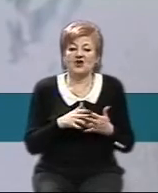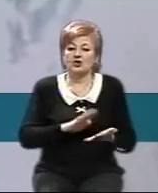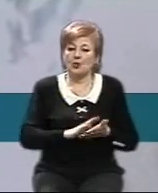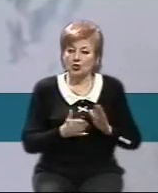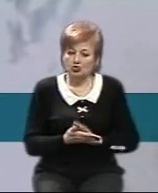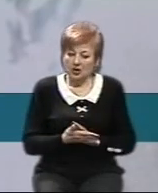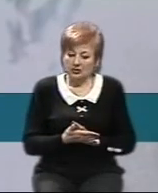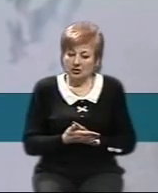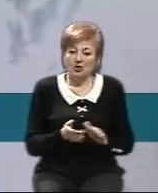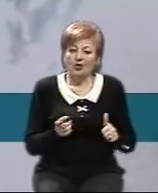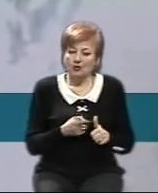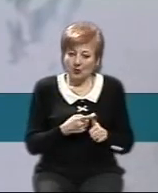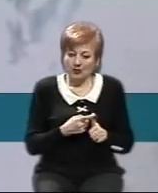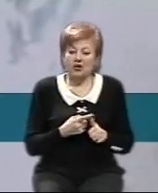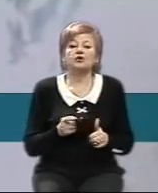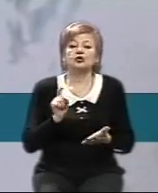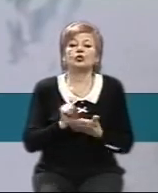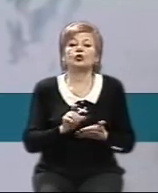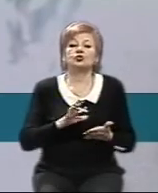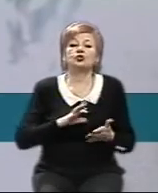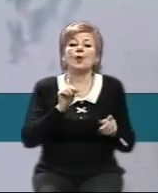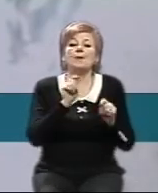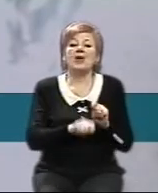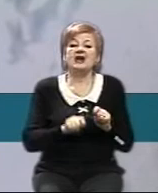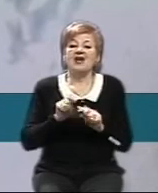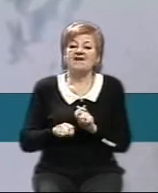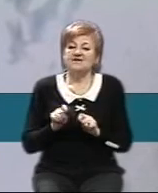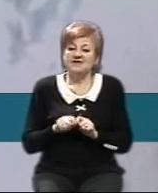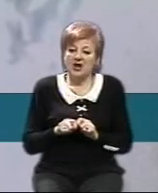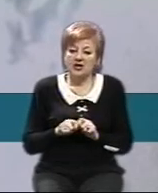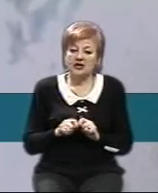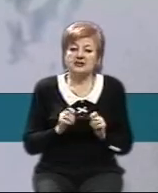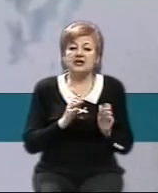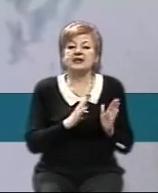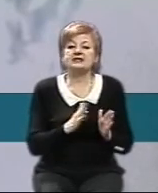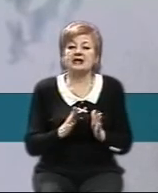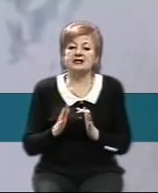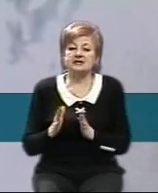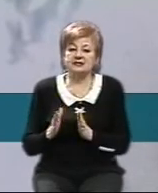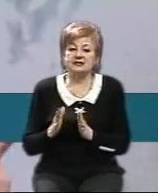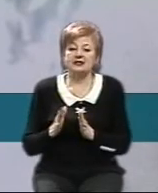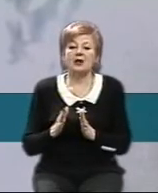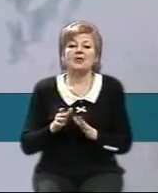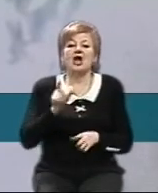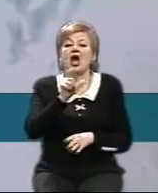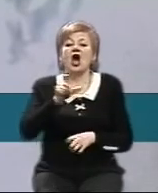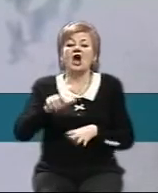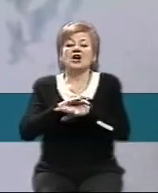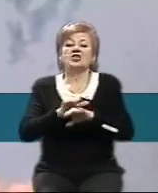стану. По-перше, звісно, що мають бути перевірені системи цивільної оборони,